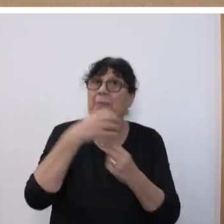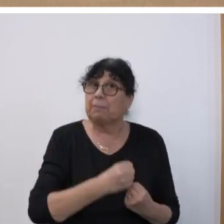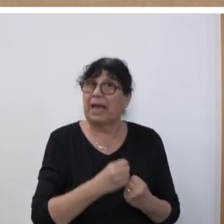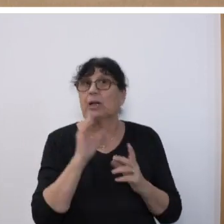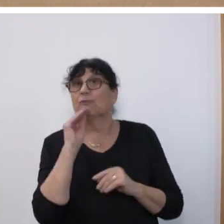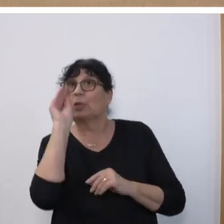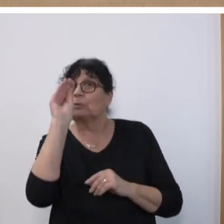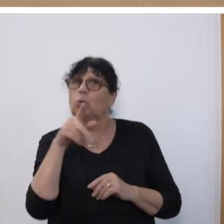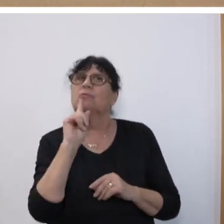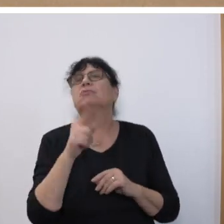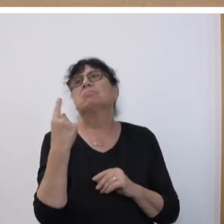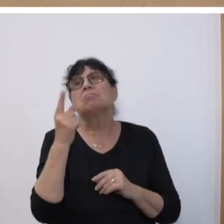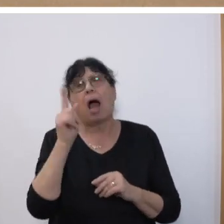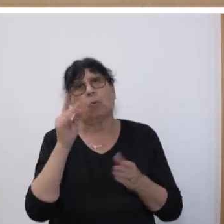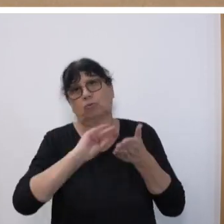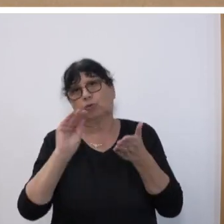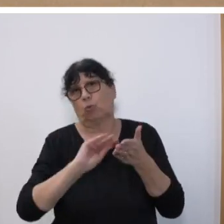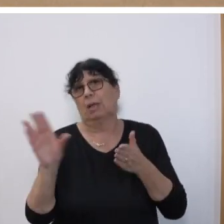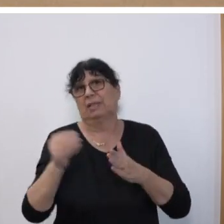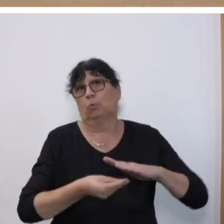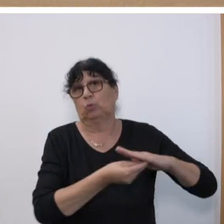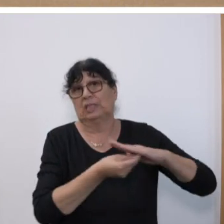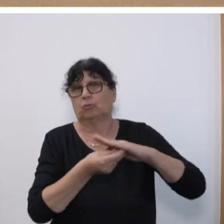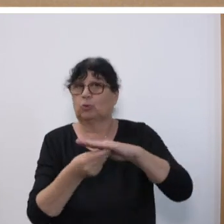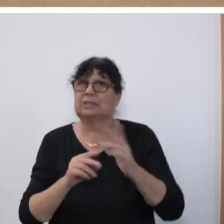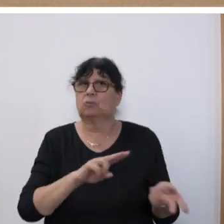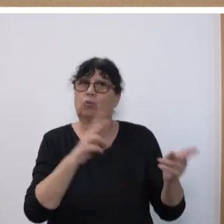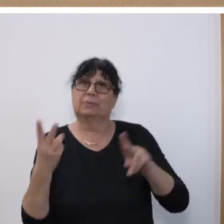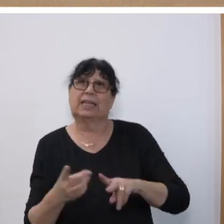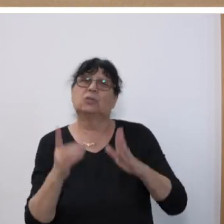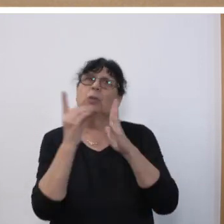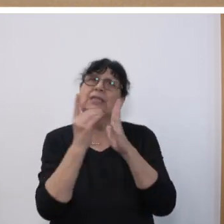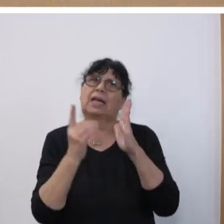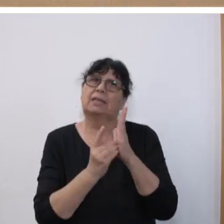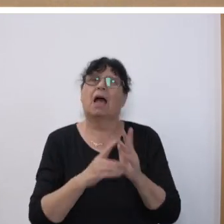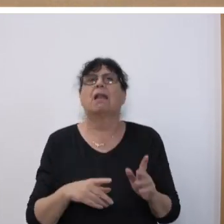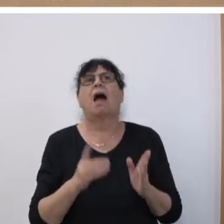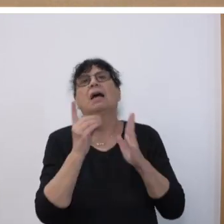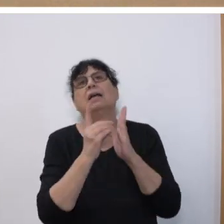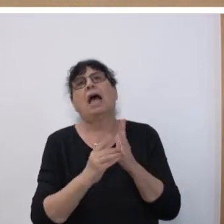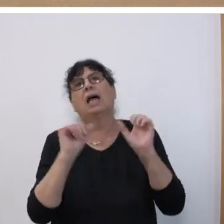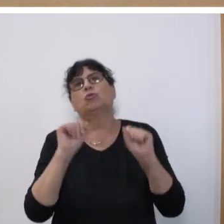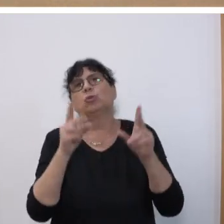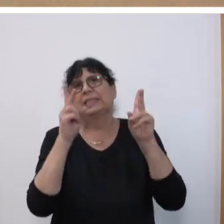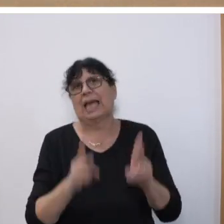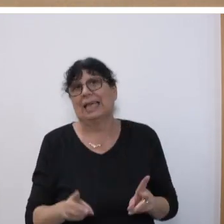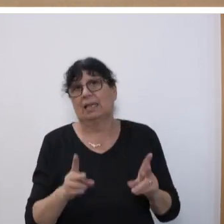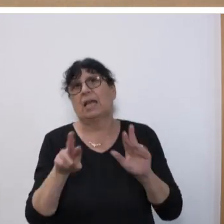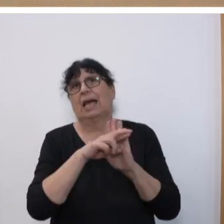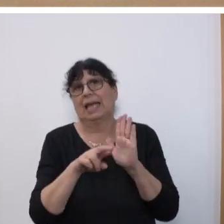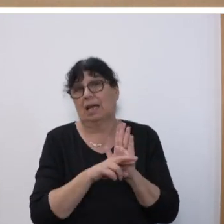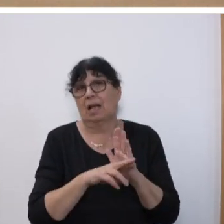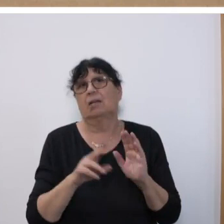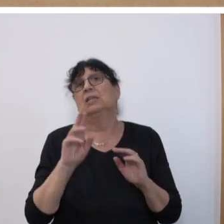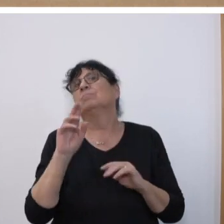Schulen mit unterstützen können bei der Umsetzung digitaler und datenschutzrechtlicher Regelungen. Lassen Sie mich zum Schluss noch eine Botschaft